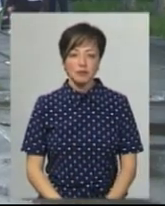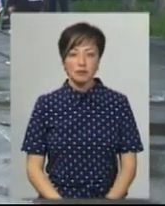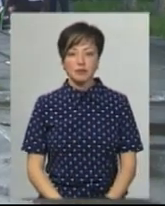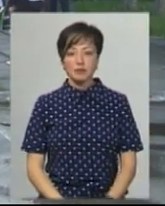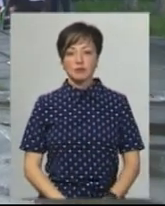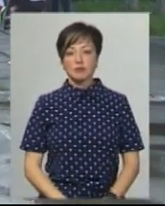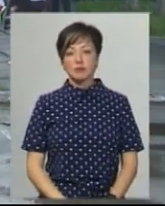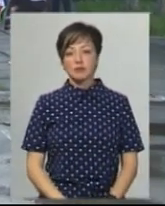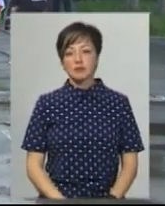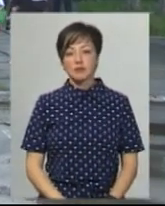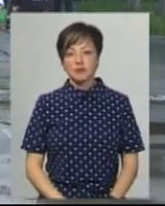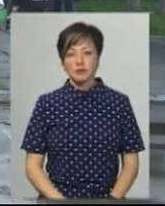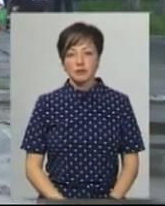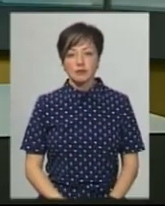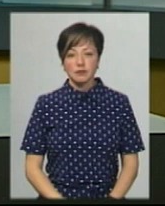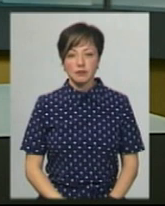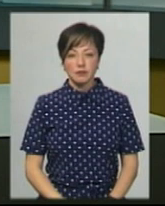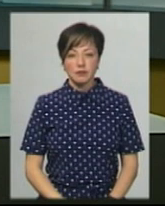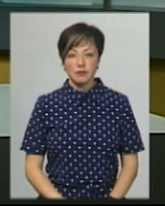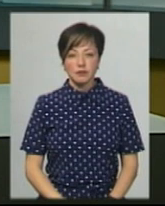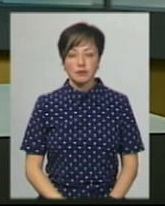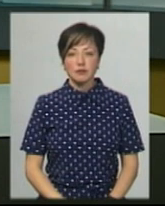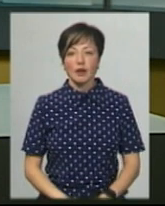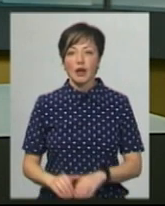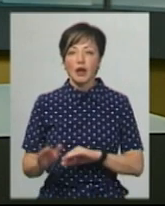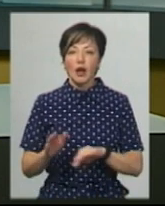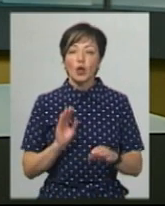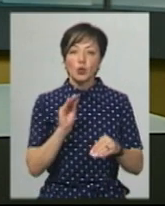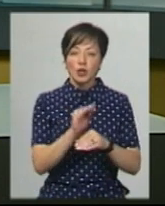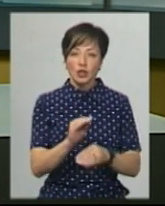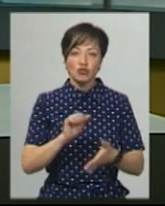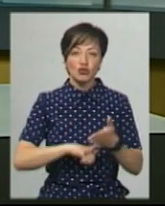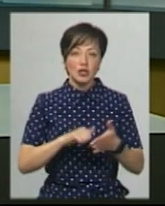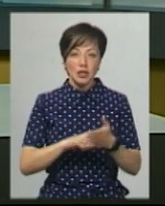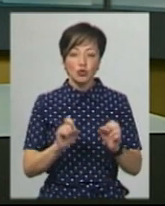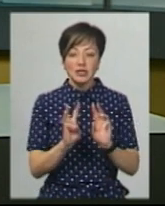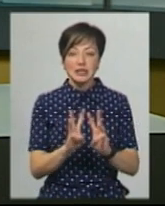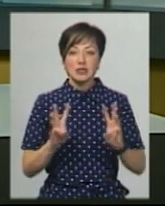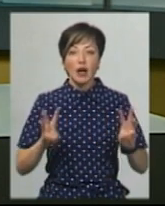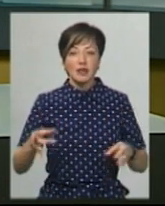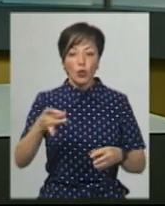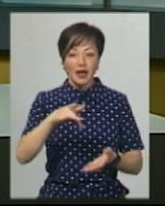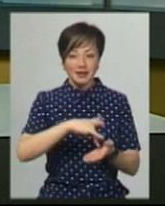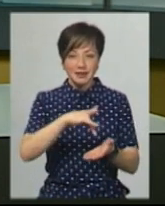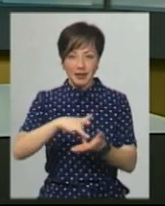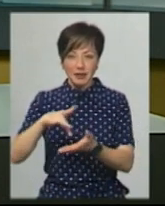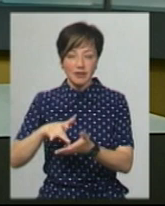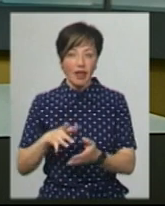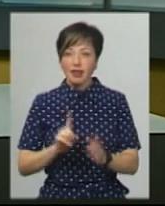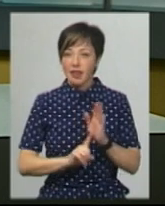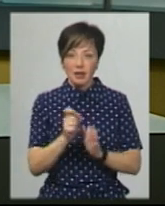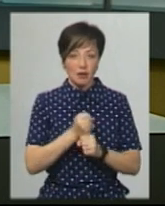Новини на Суспільному. Хмельниччина. Ірина Ковальчук додає, через те, що сайти регіональних центрів оцінювання не